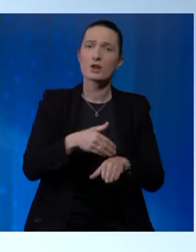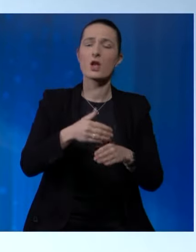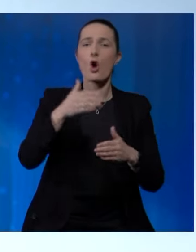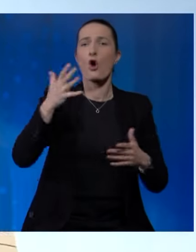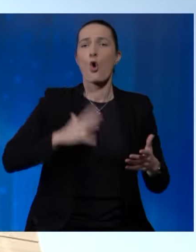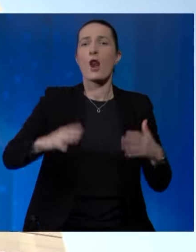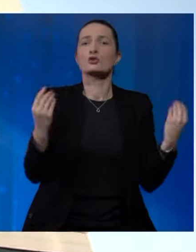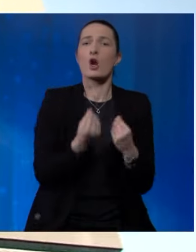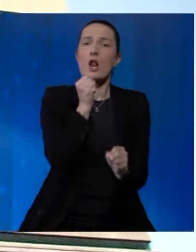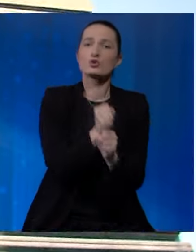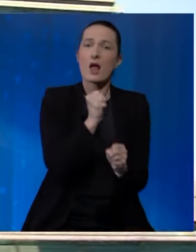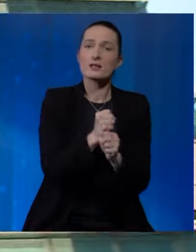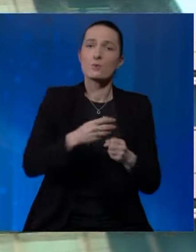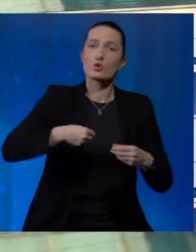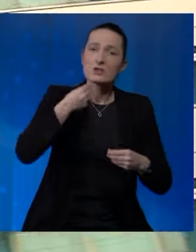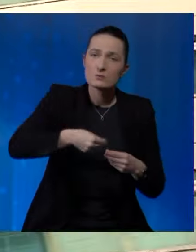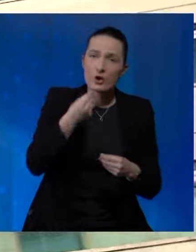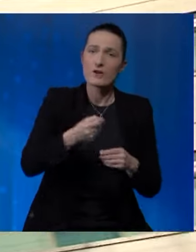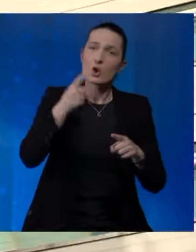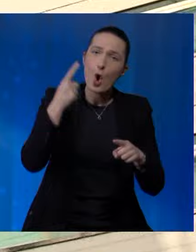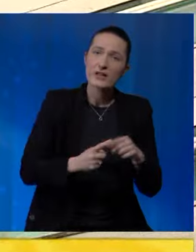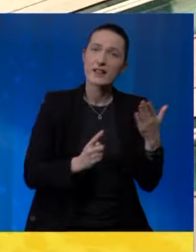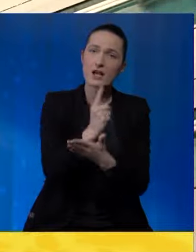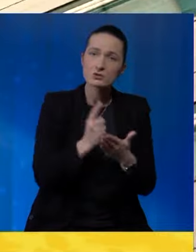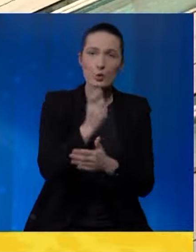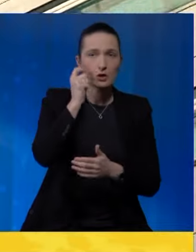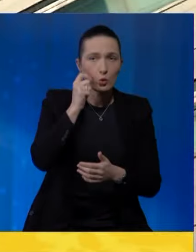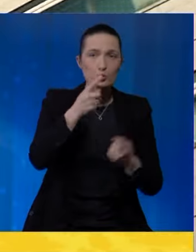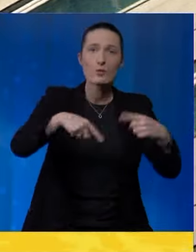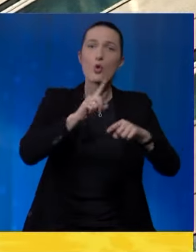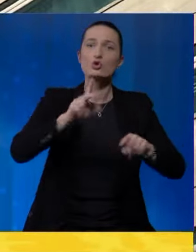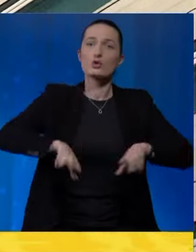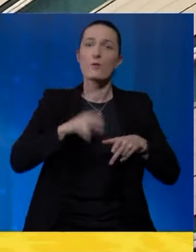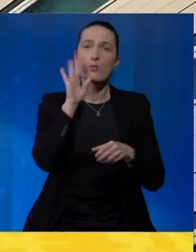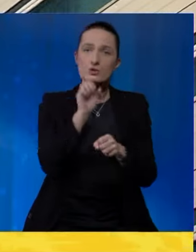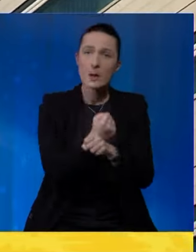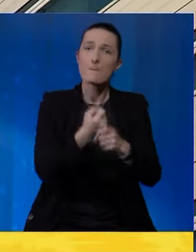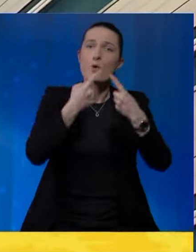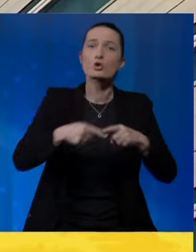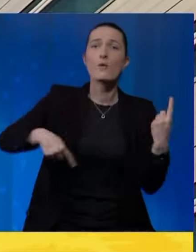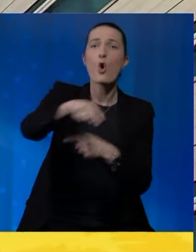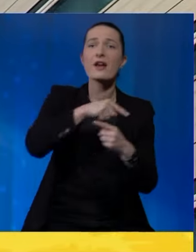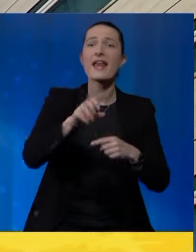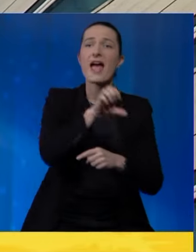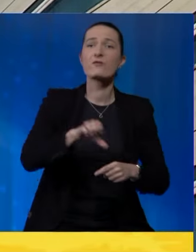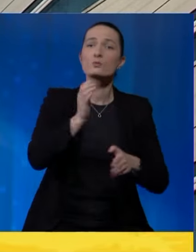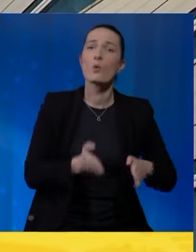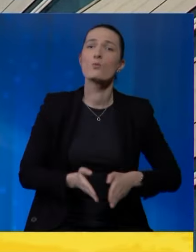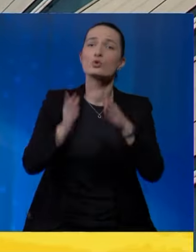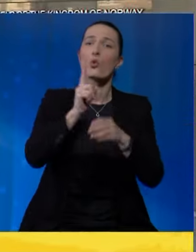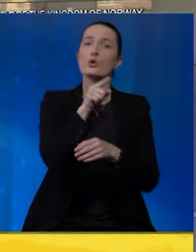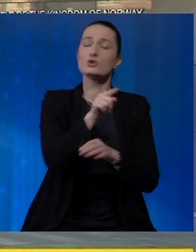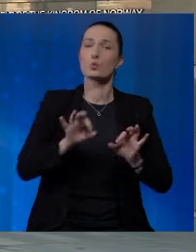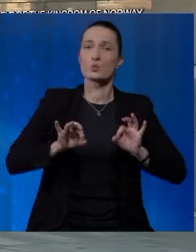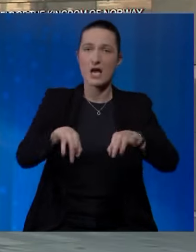početi konačno nešto raditi, isporučivati konkretne rezultate ljudima koji žive u Bosni i Hercegovini, pogotovo one na evropskom